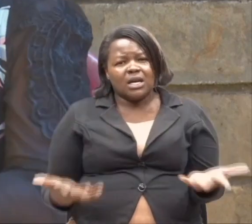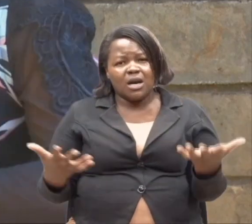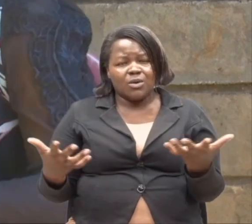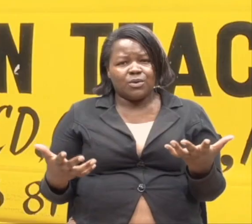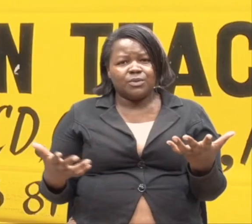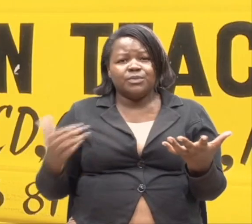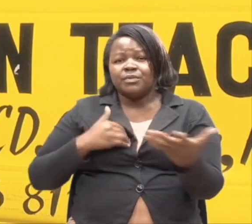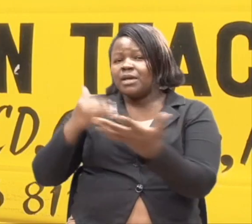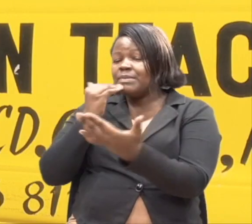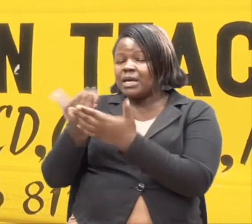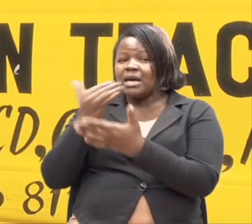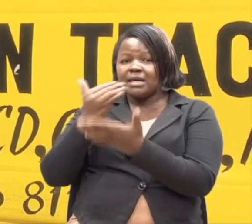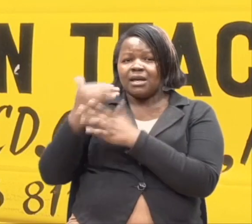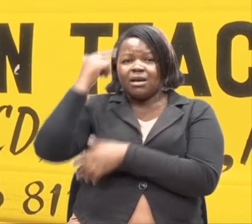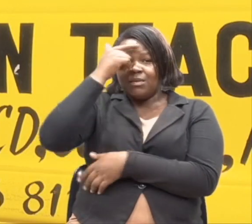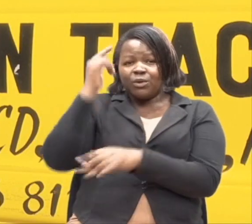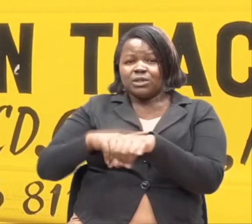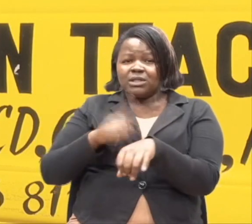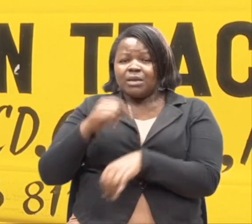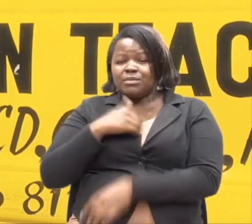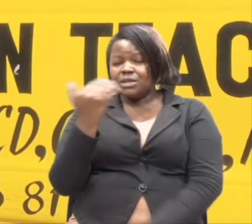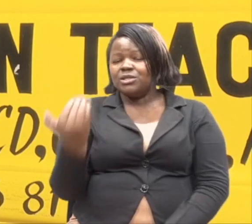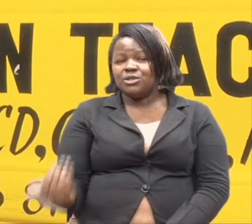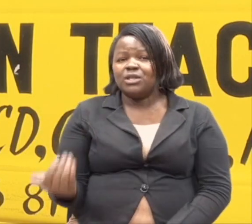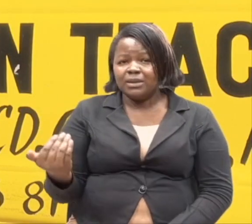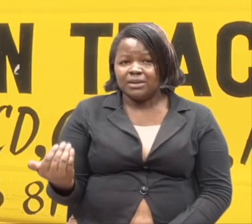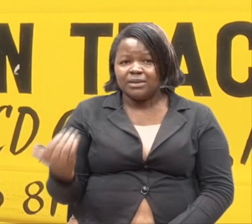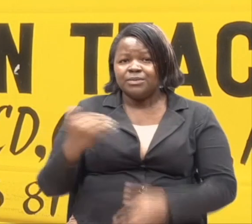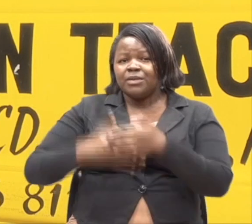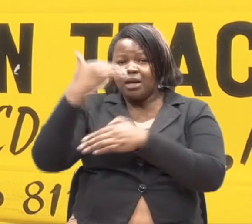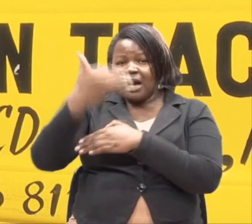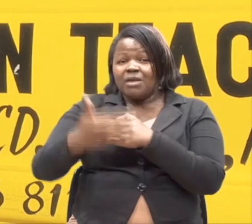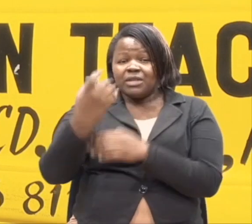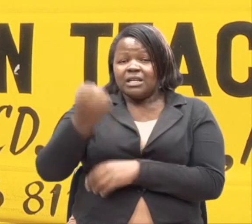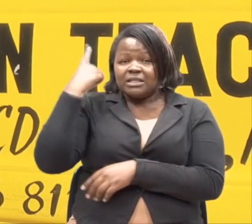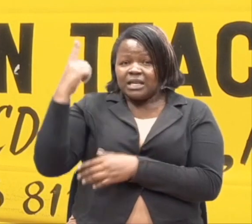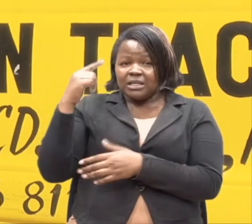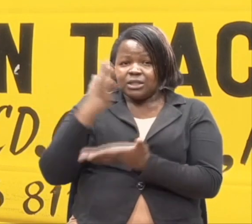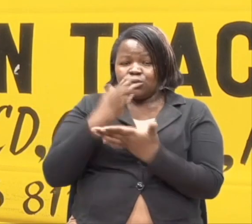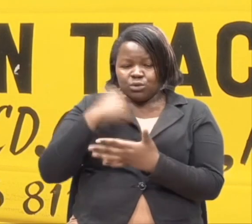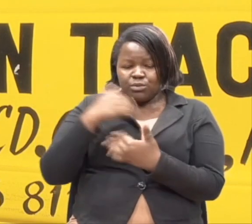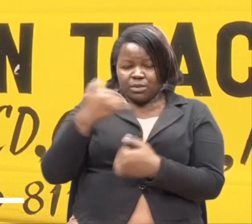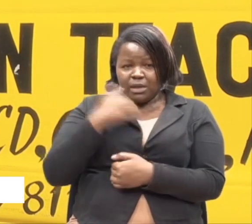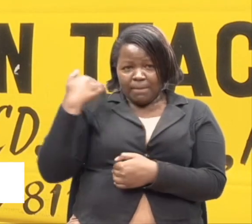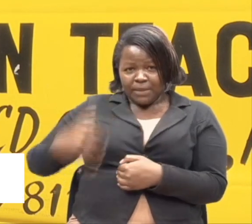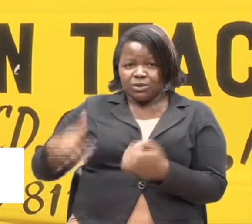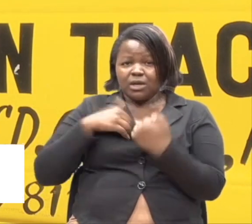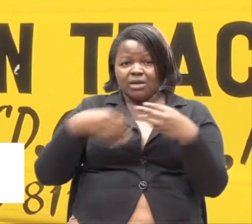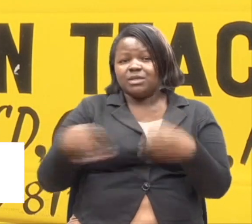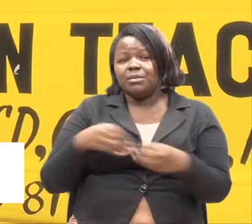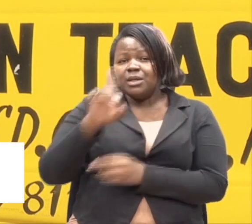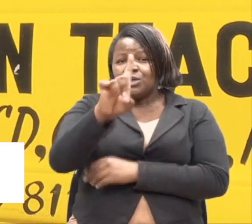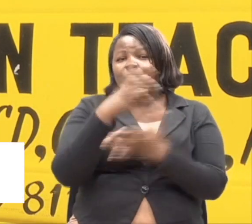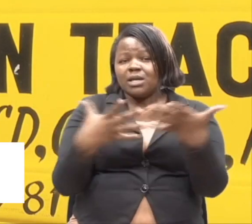vipu. Na shukuru sana. Kwa sababu. Nilipo kuwa mtoto. Baada ya kuelewa ya kwamba ni na ule mabo. Jambo